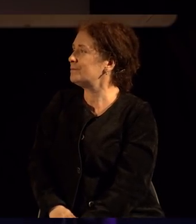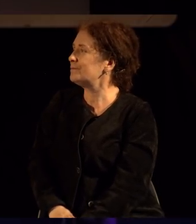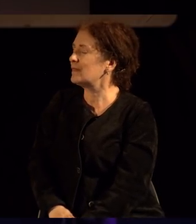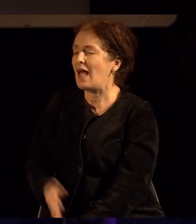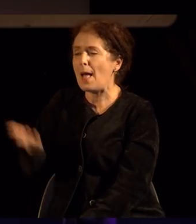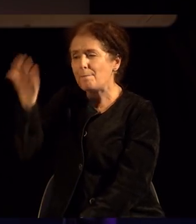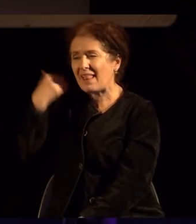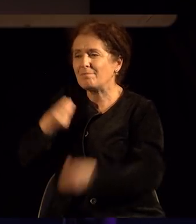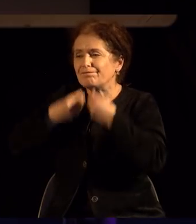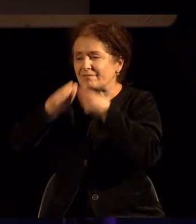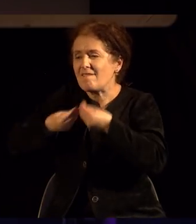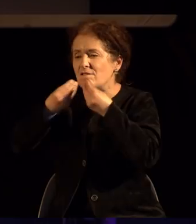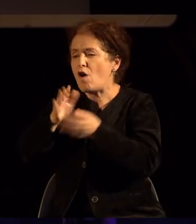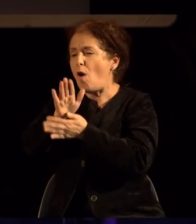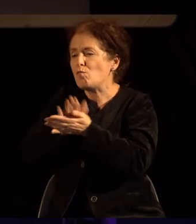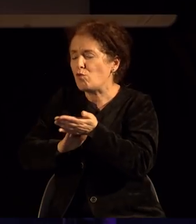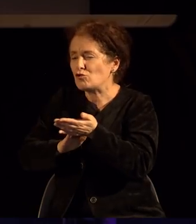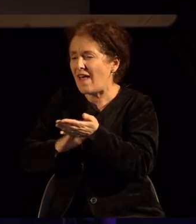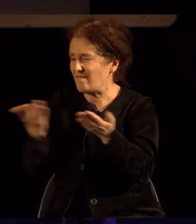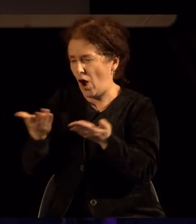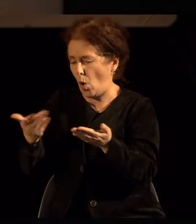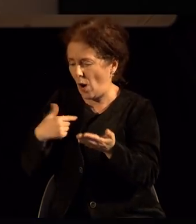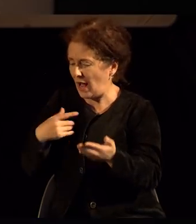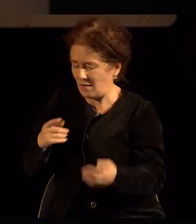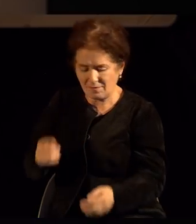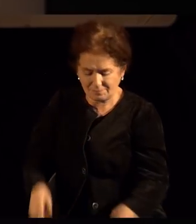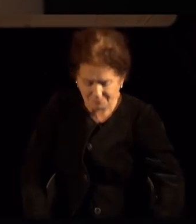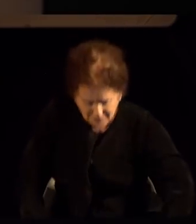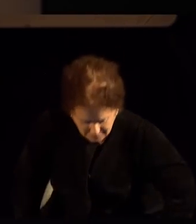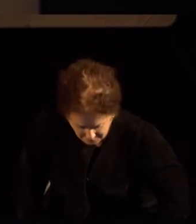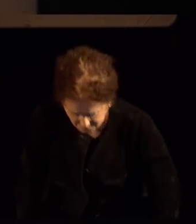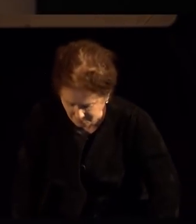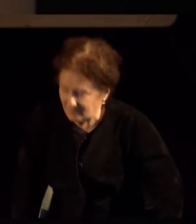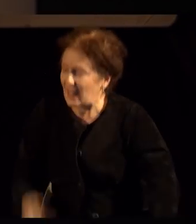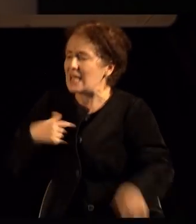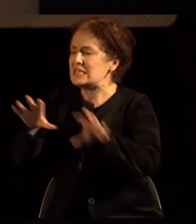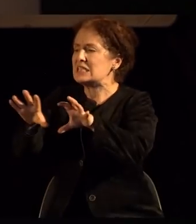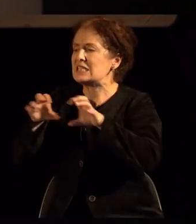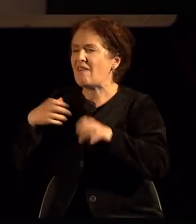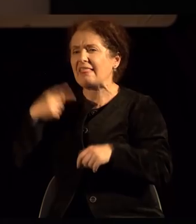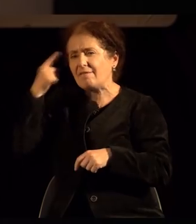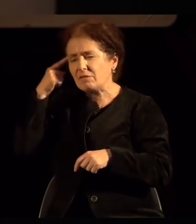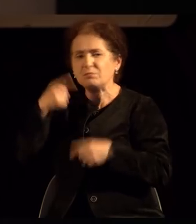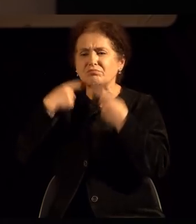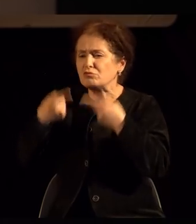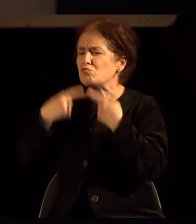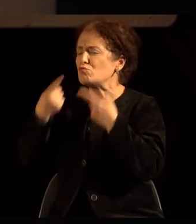Воветот некако од после од кога го го склопив, сватев дека зборува за